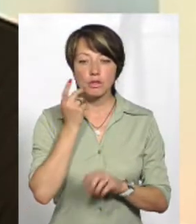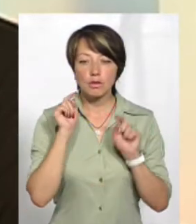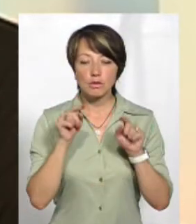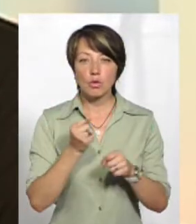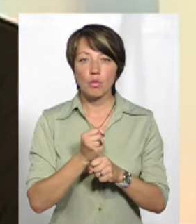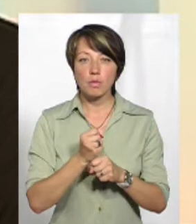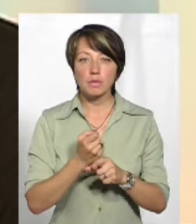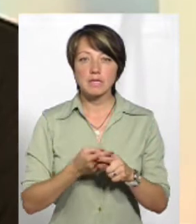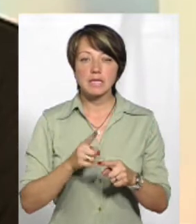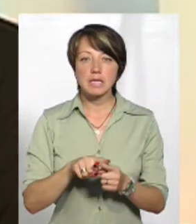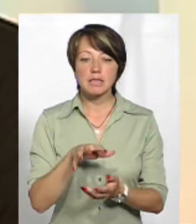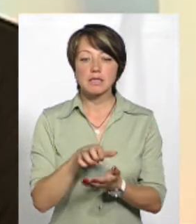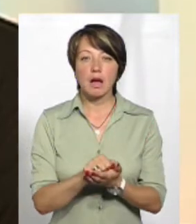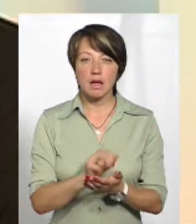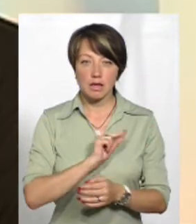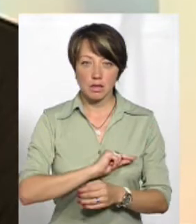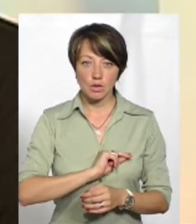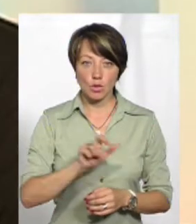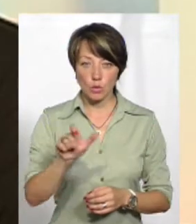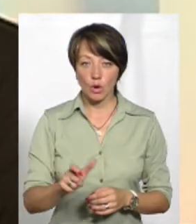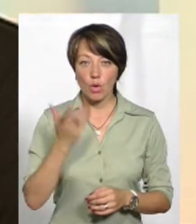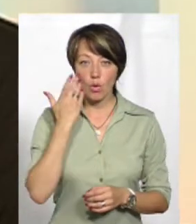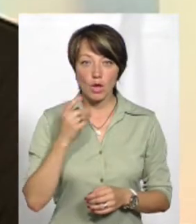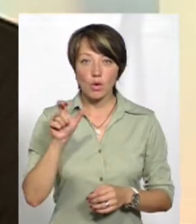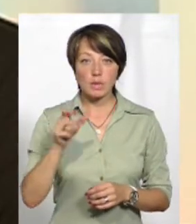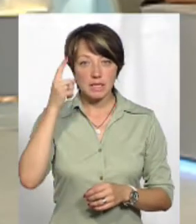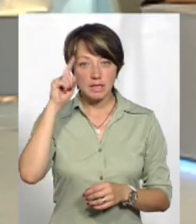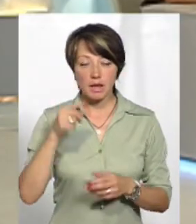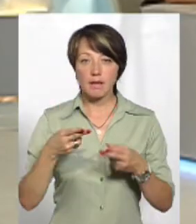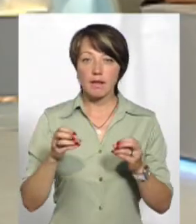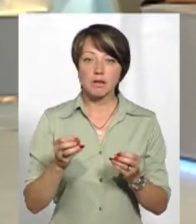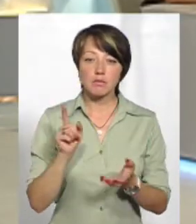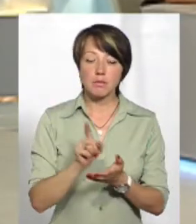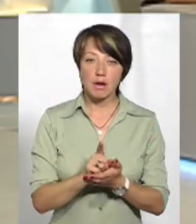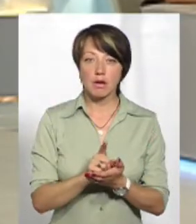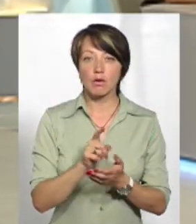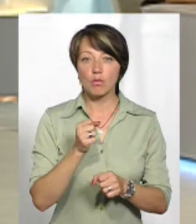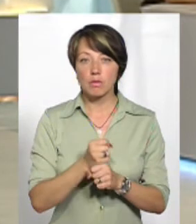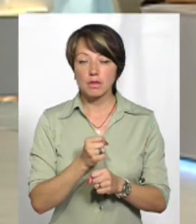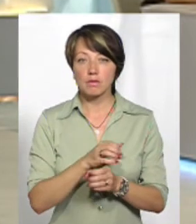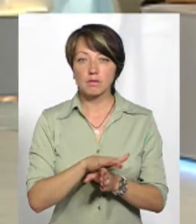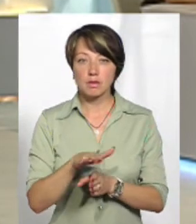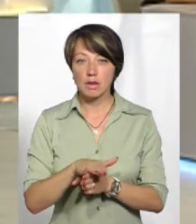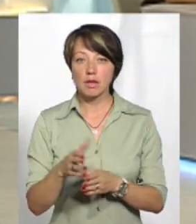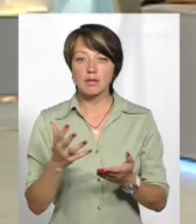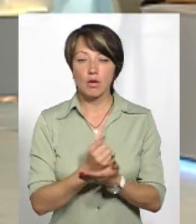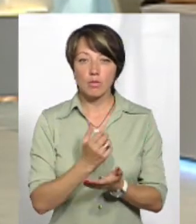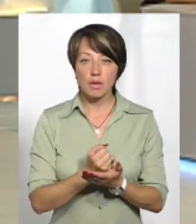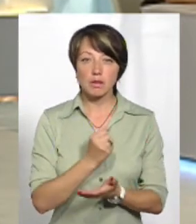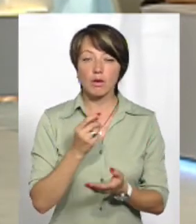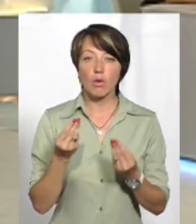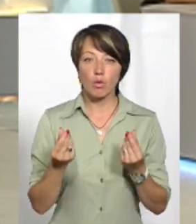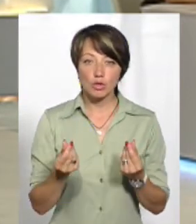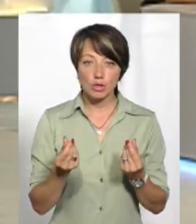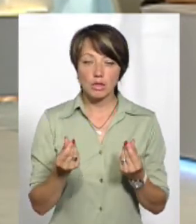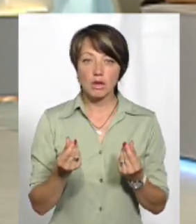акцентруємо, це є занятість людини. Коли людина знає, що вона десь має йти, вона щось має робити, вона має десь заробити на